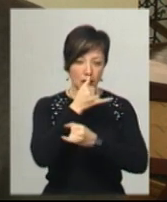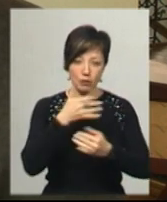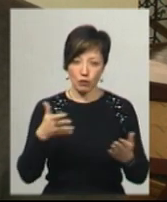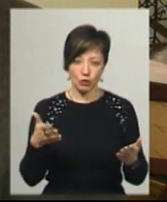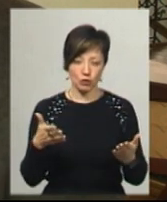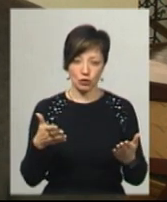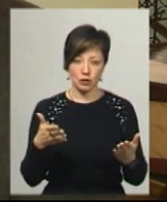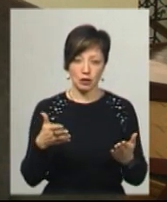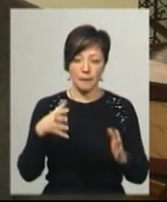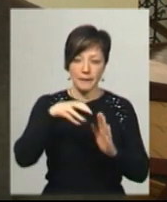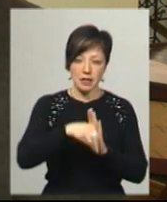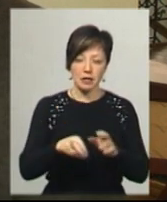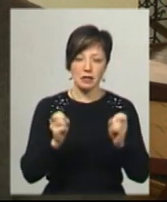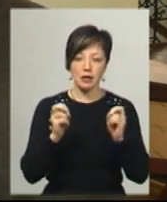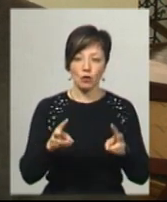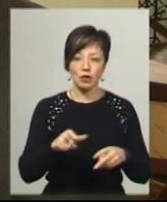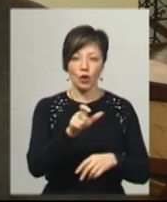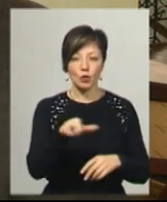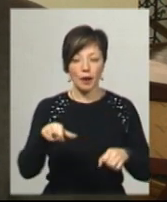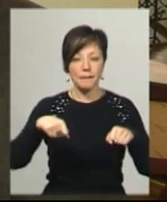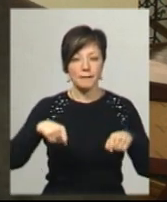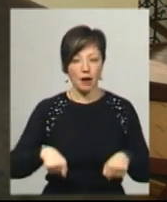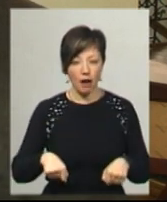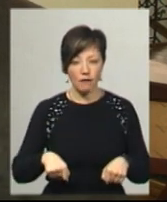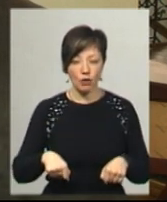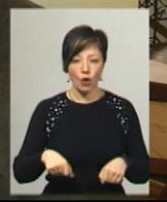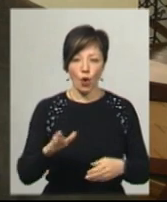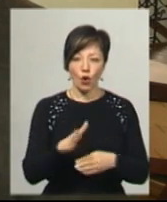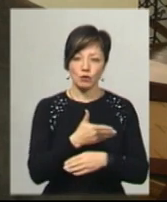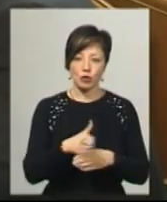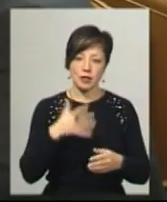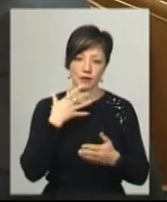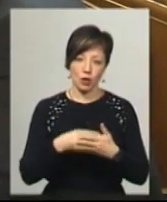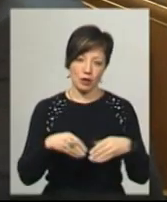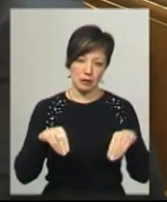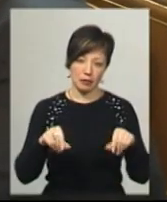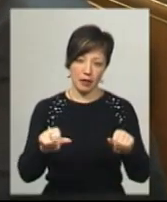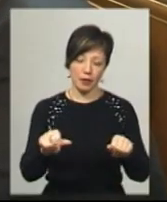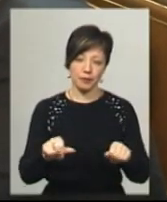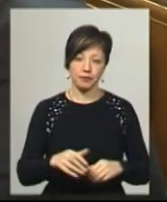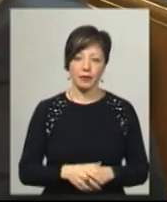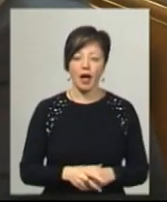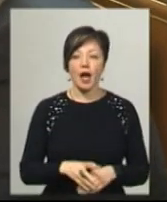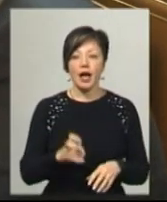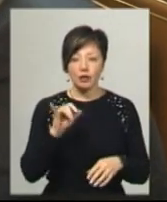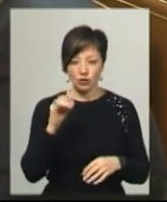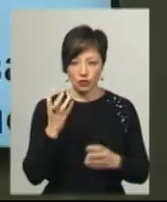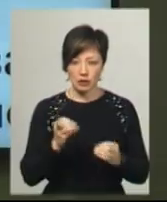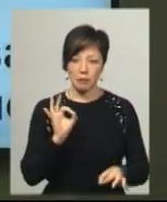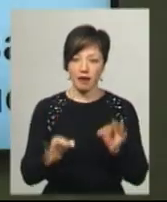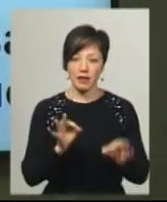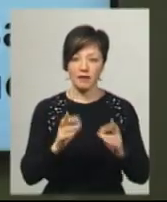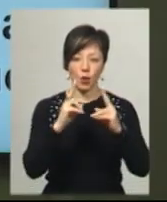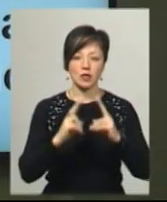містити загрозу для людей право розпоряджатися своєю землею. Неупереджене розслідування справ Майдану – така